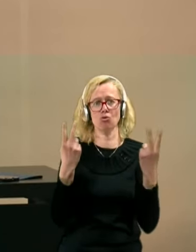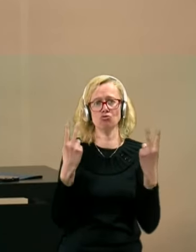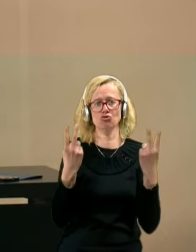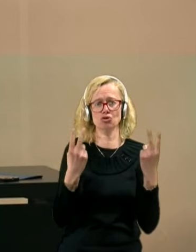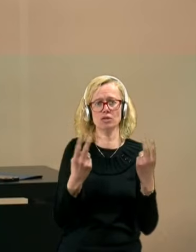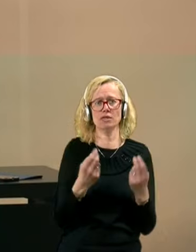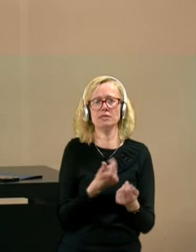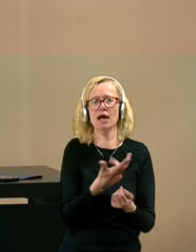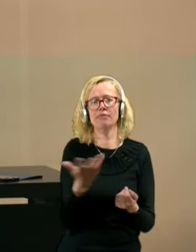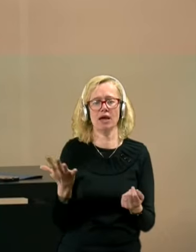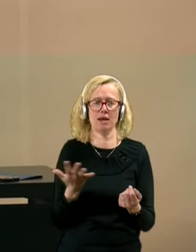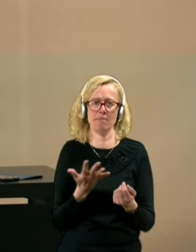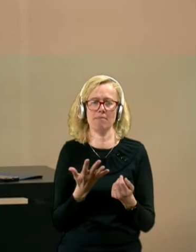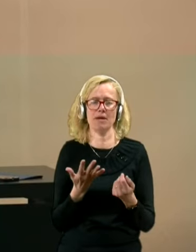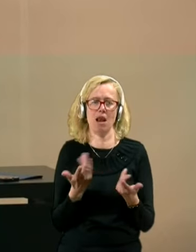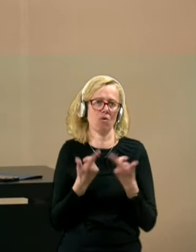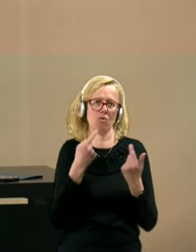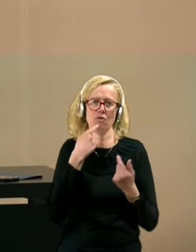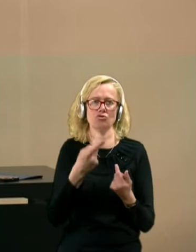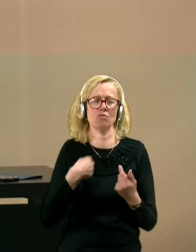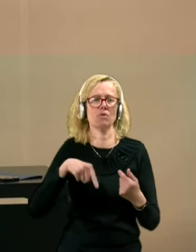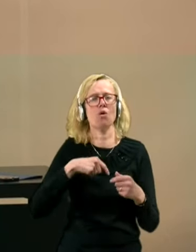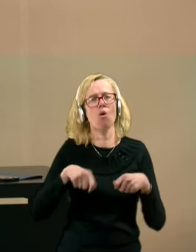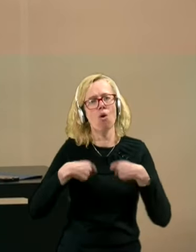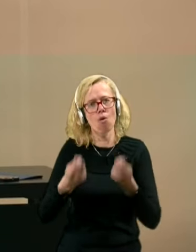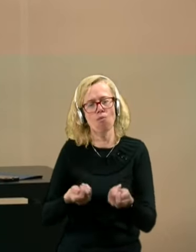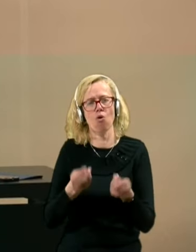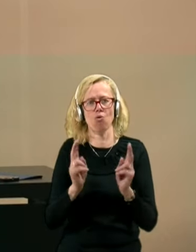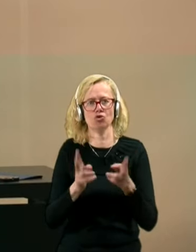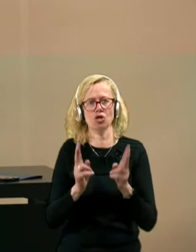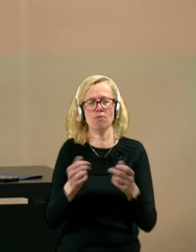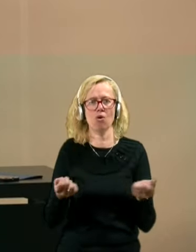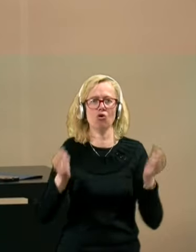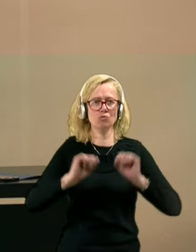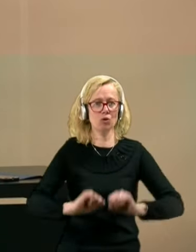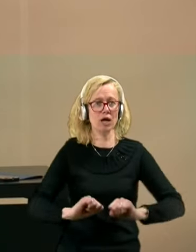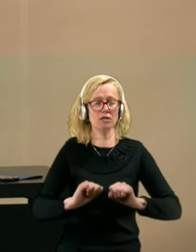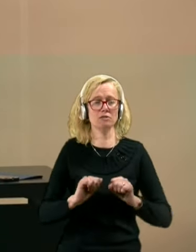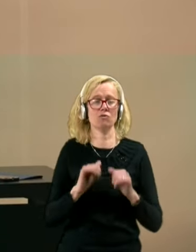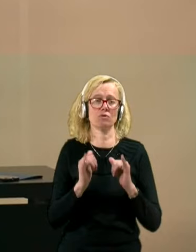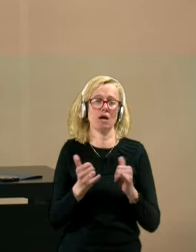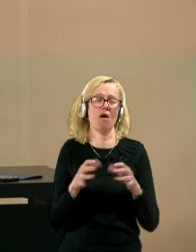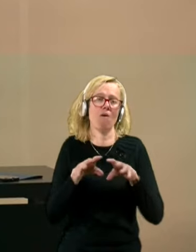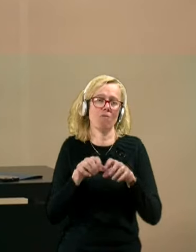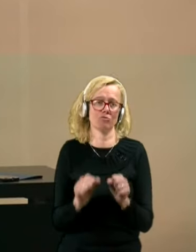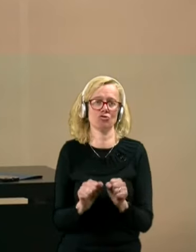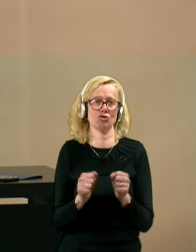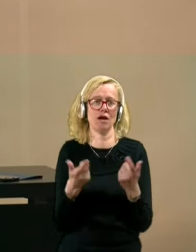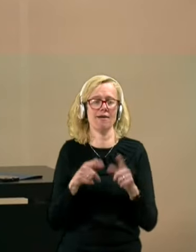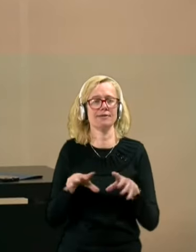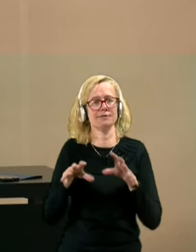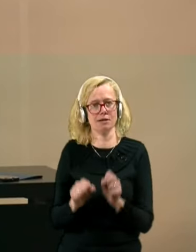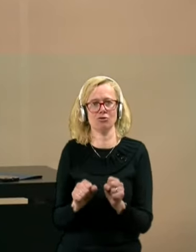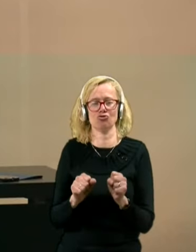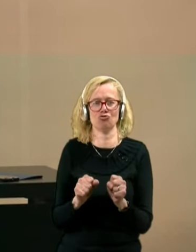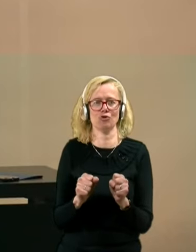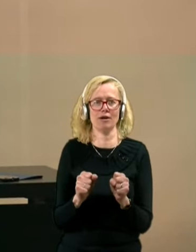lahko rečem, da omogočamo gospodarstvu, da obdrži ali pa zadržuje